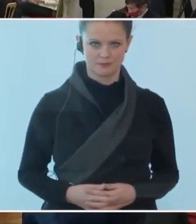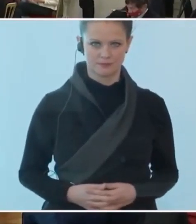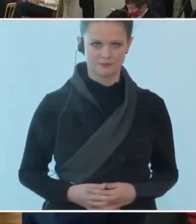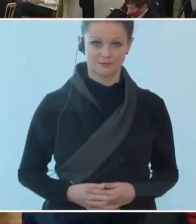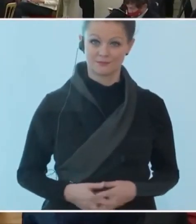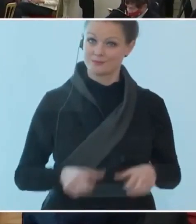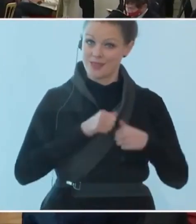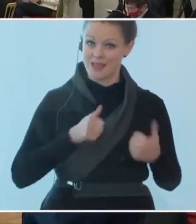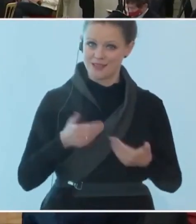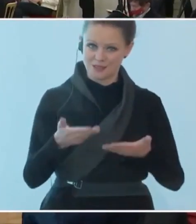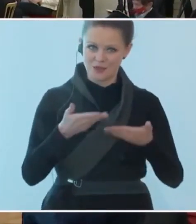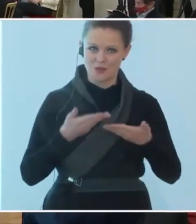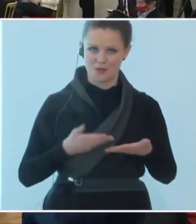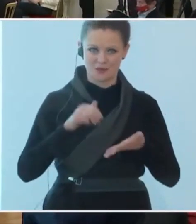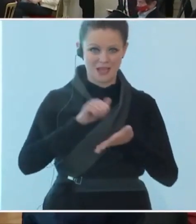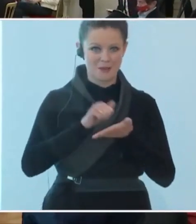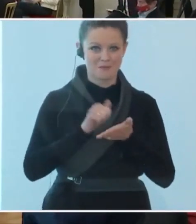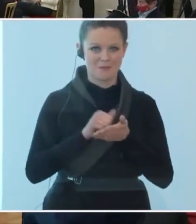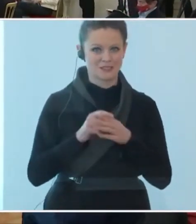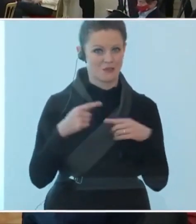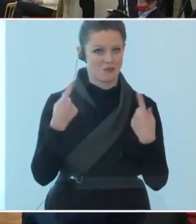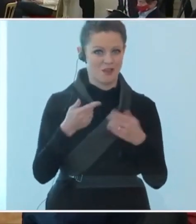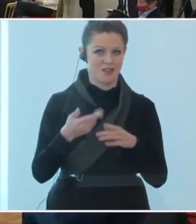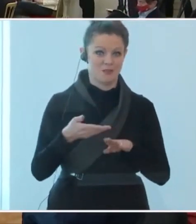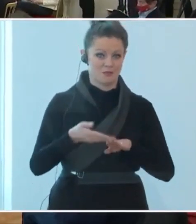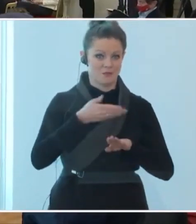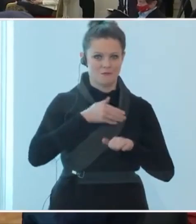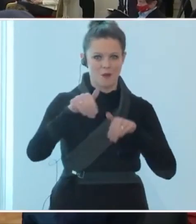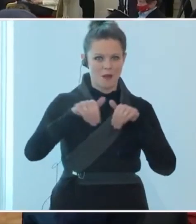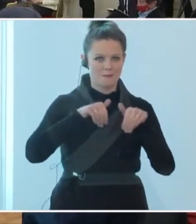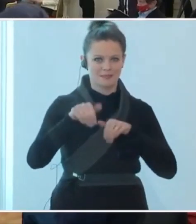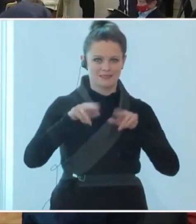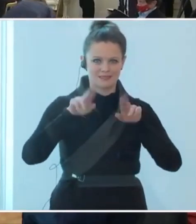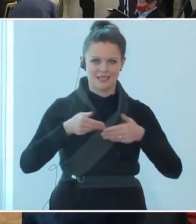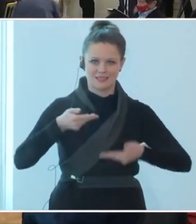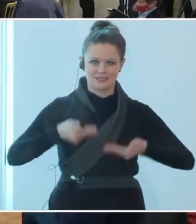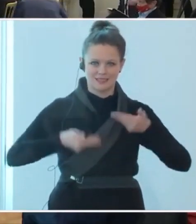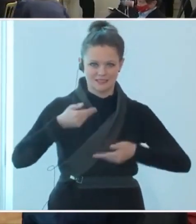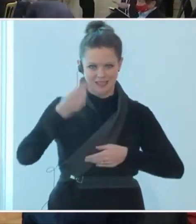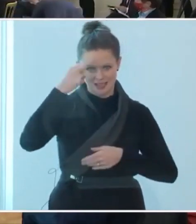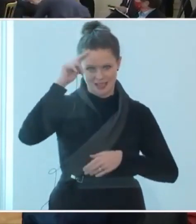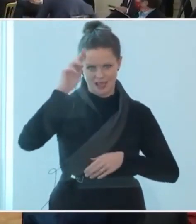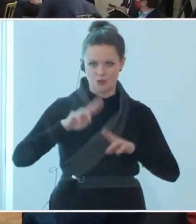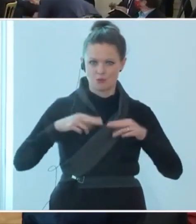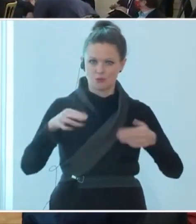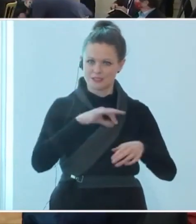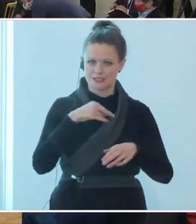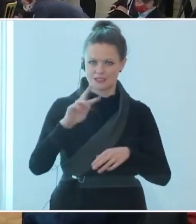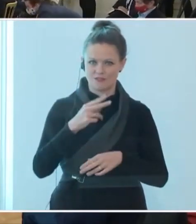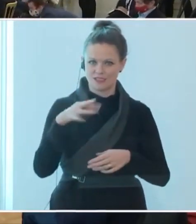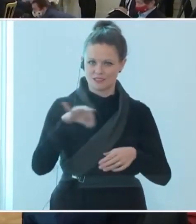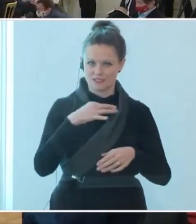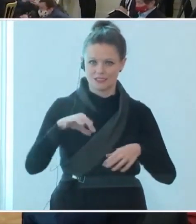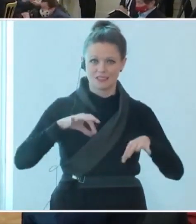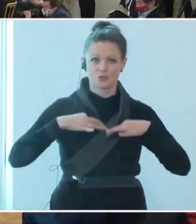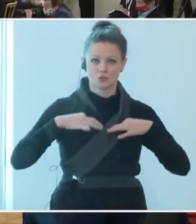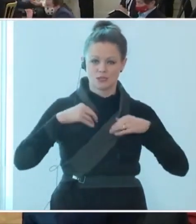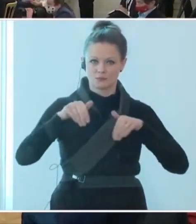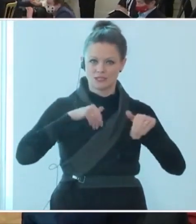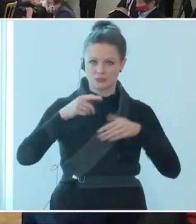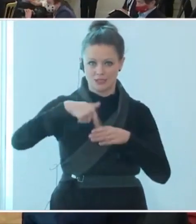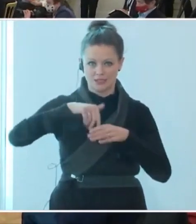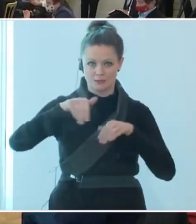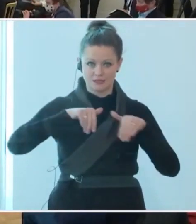Herzlich willkommen zum Pressefoyer nach der Ministerratssitzung mit dem Herrn Bundeskanzler, Herrn Vizekanzler, Herrn Gesundheitsminister und dem Herrn Innenminister.